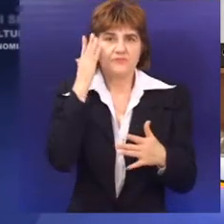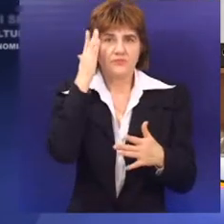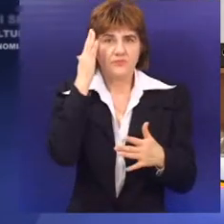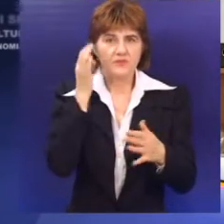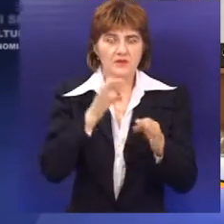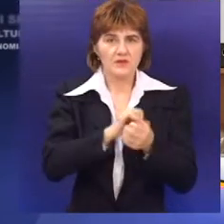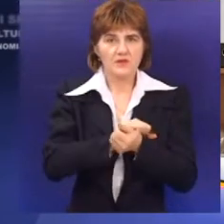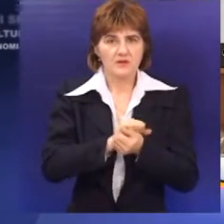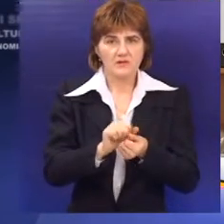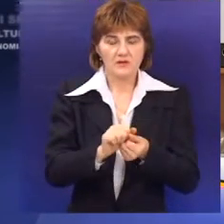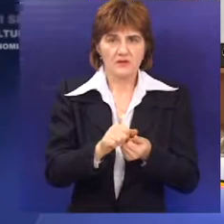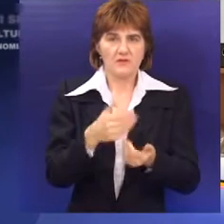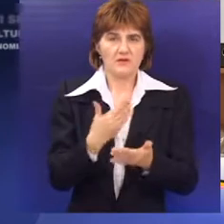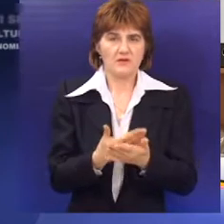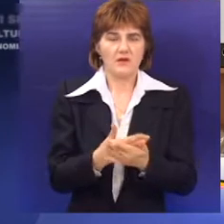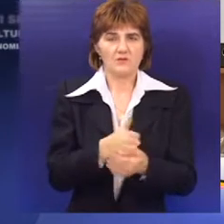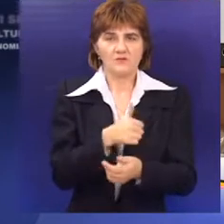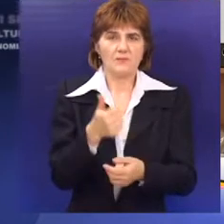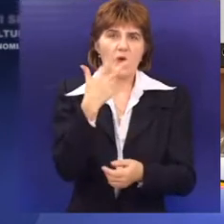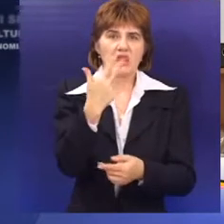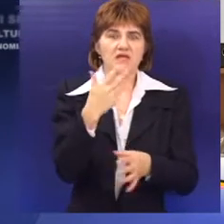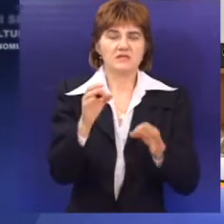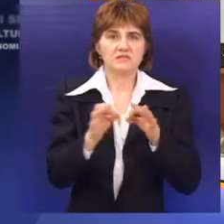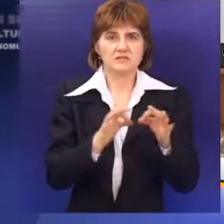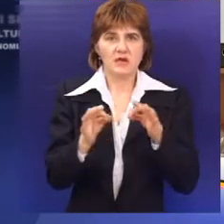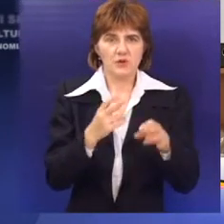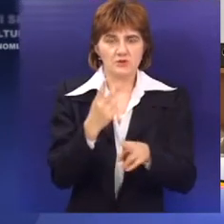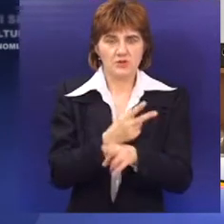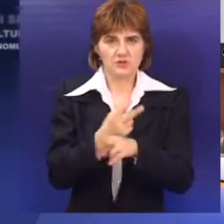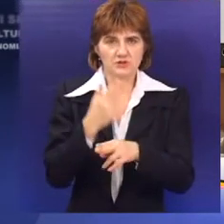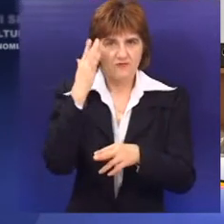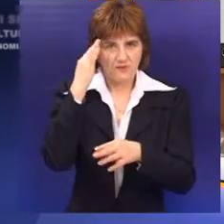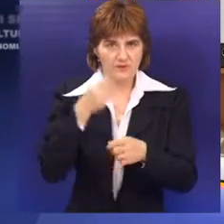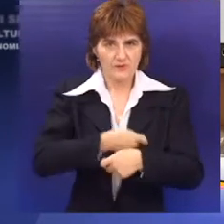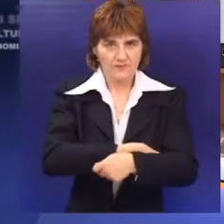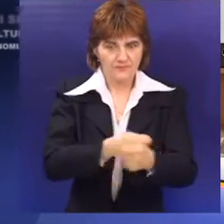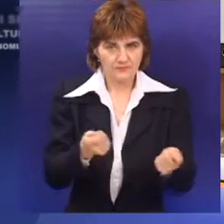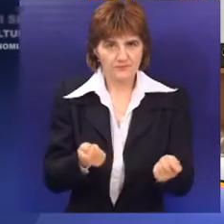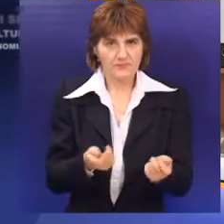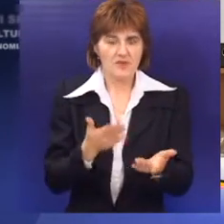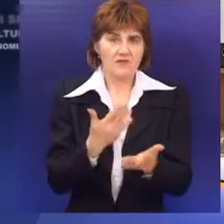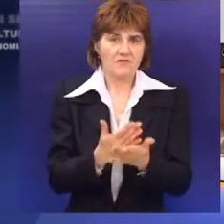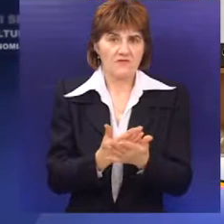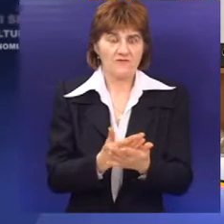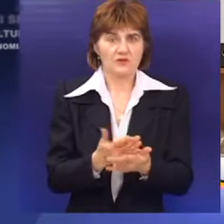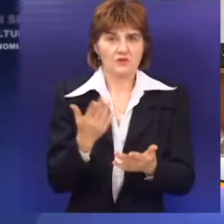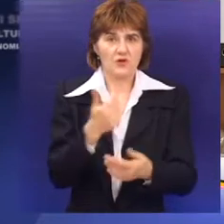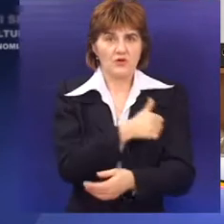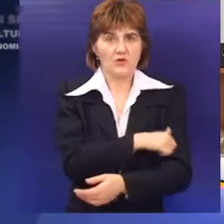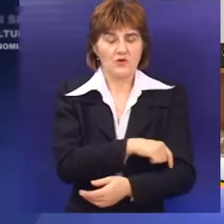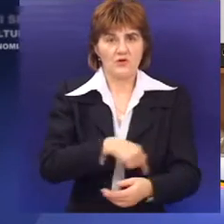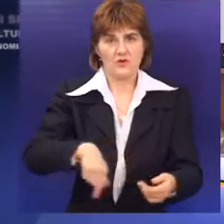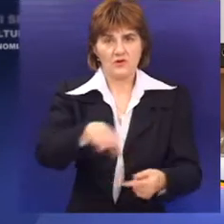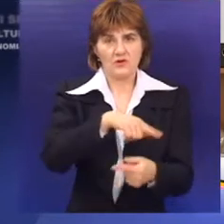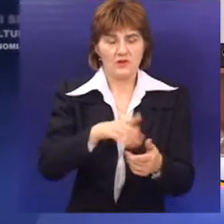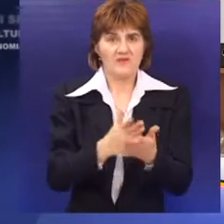postjecane sredstva, su došle svega 30%, i prošla je čitava godina, trebalo je isfinansirati